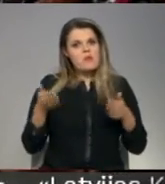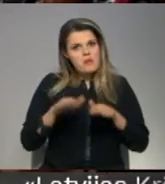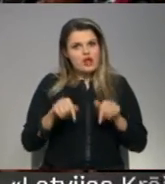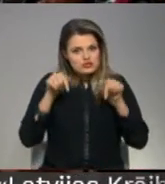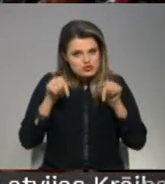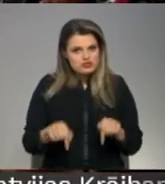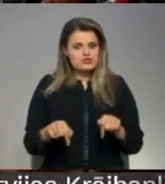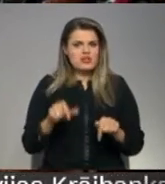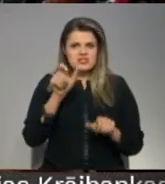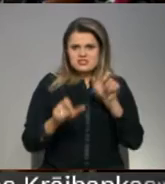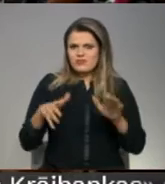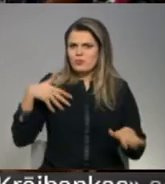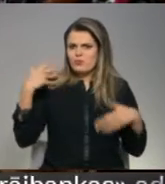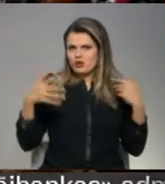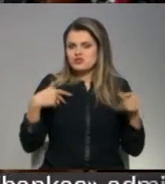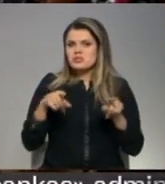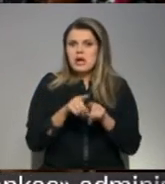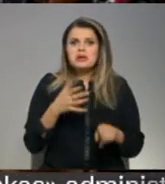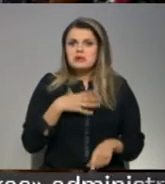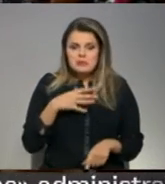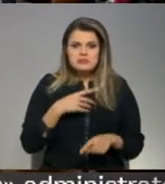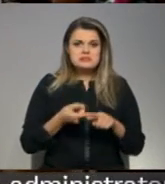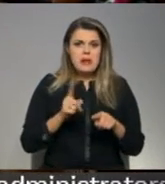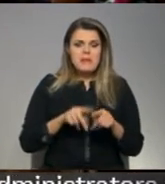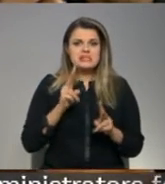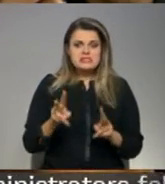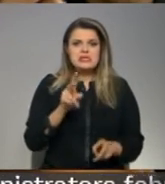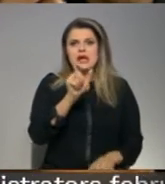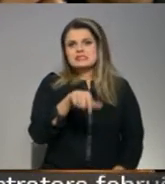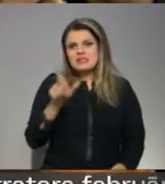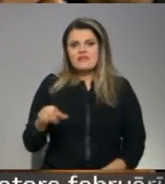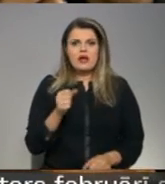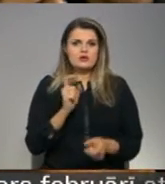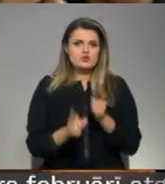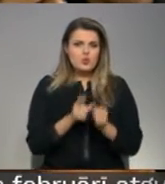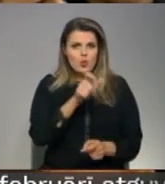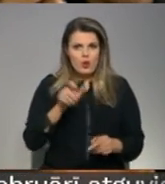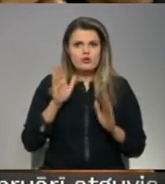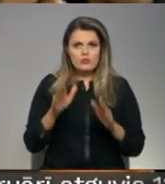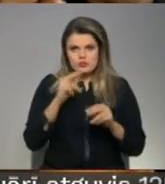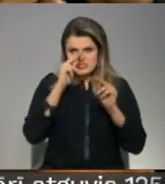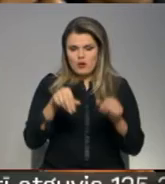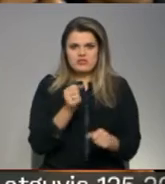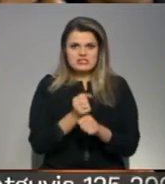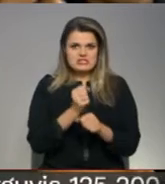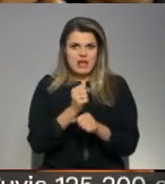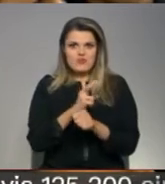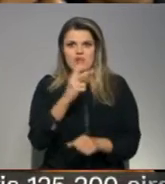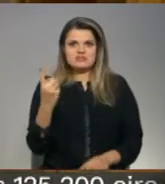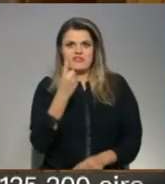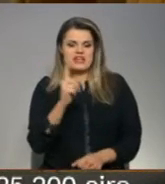Iedzīvotāju pašas saistās arī ar to, ka vairāki pedagogi zaudēs darbu, to vidū ir arī tie, kas ir vienīgie ģimenes